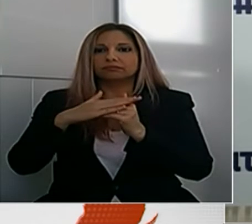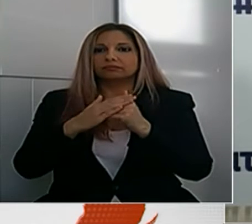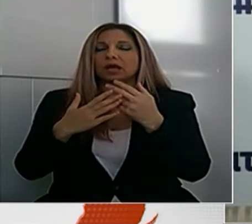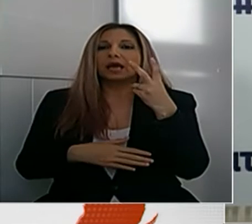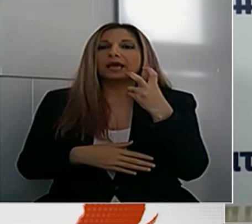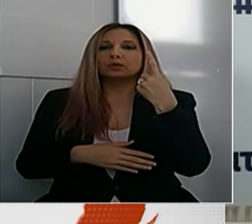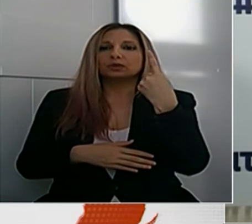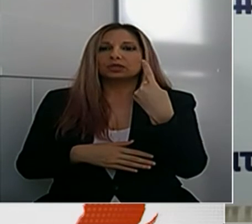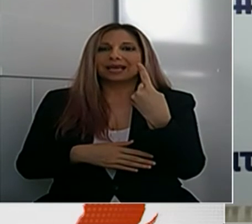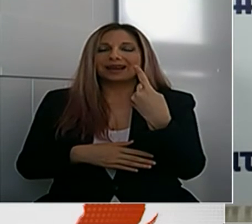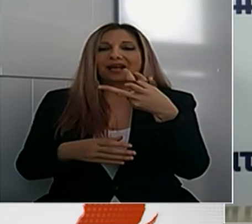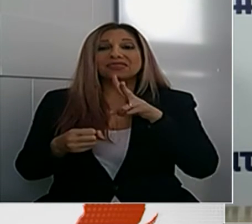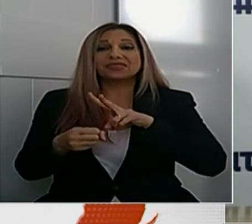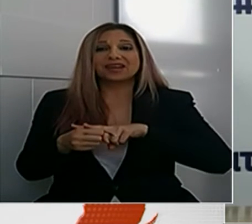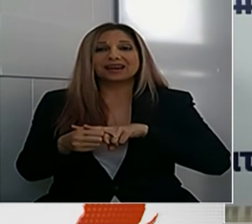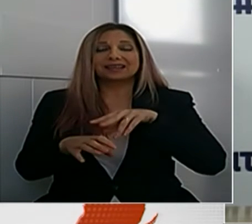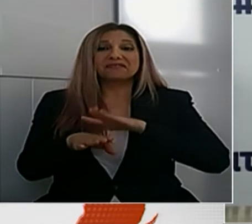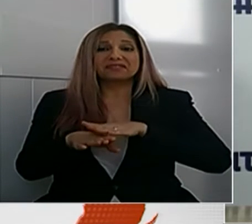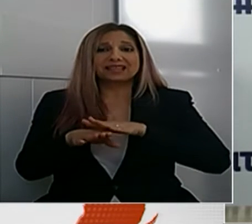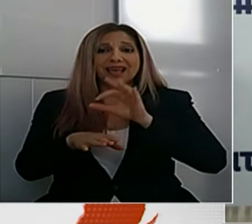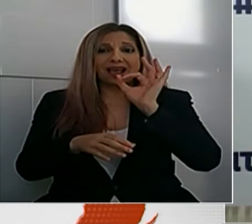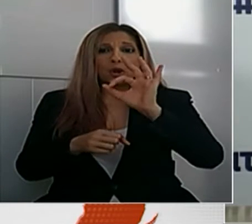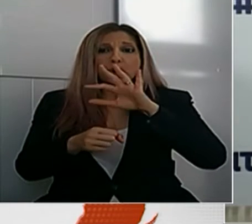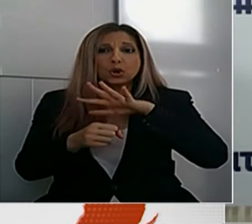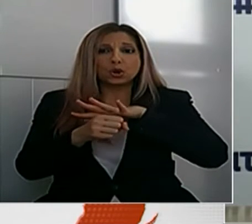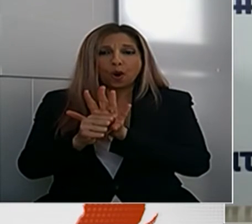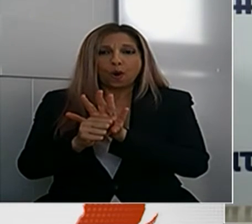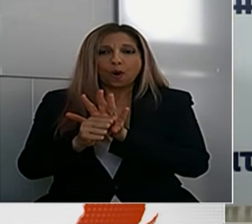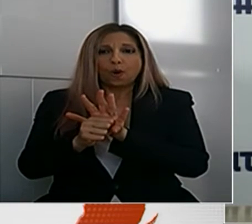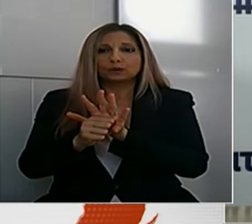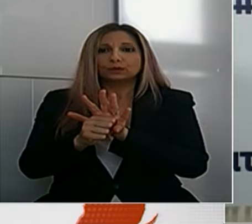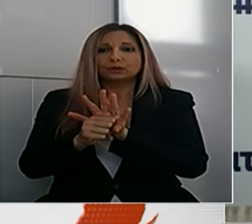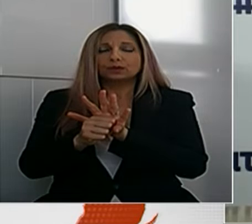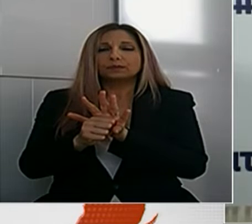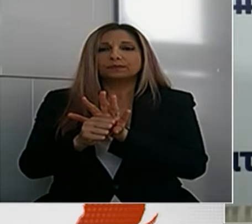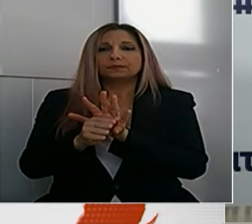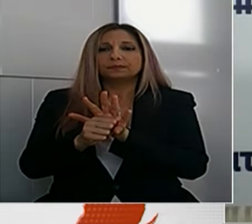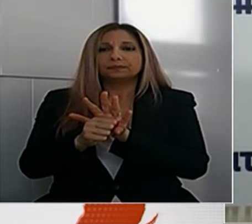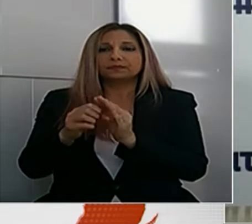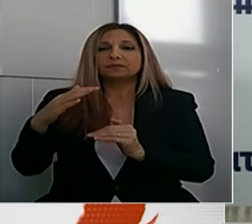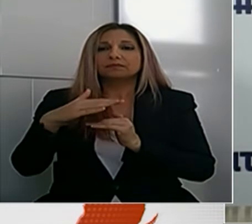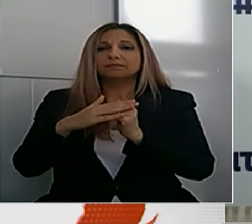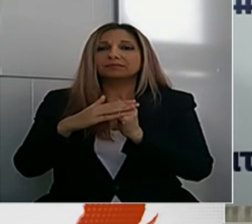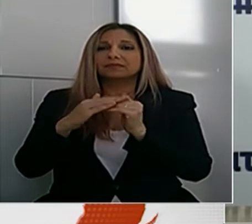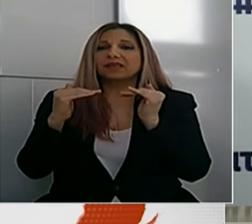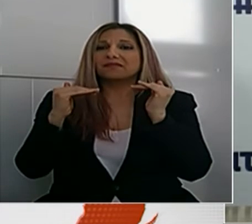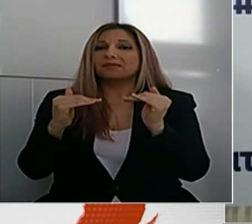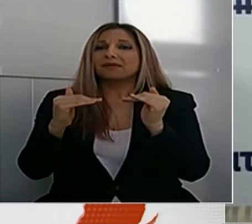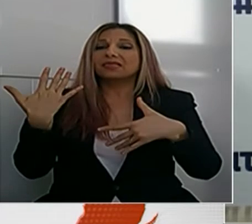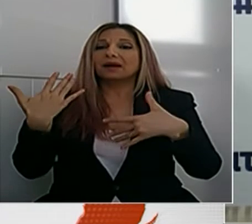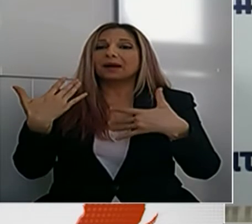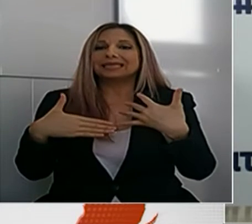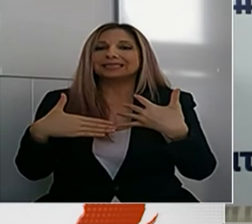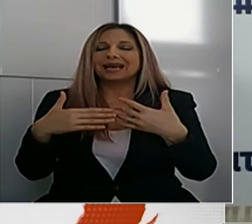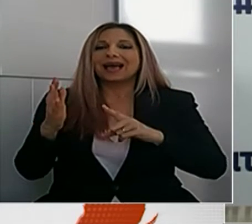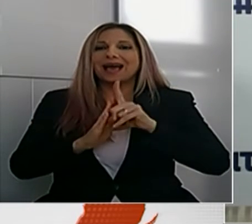ενώ οι θάνατοι με τελική αιτία την νόσο COVID-19 παραμένουν 15. Έντεκα άνδρες και